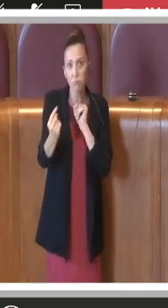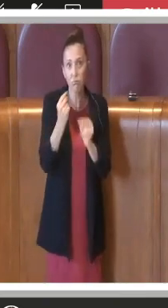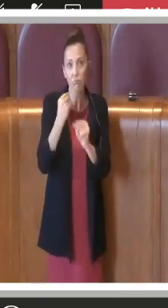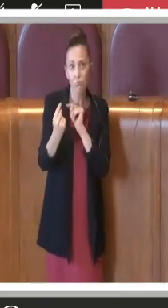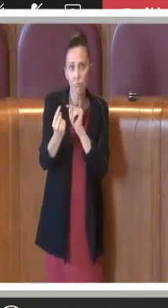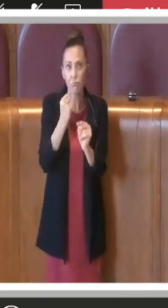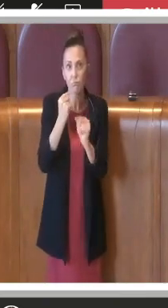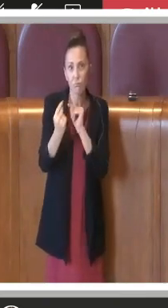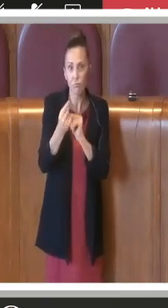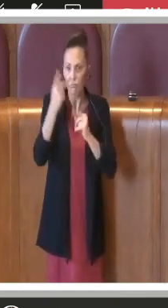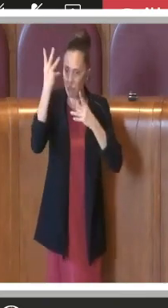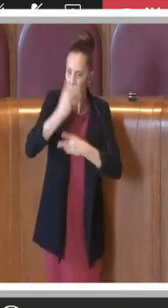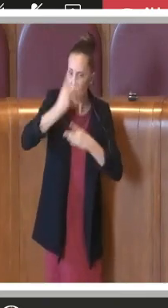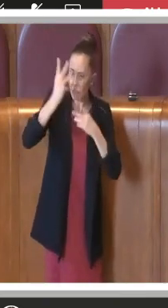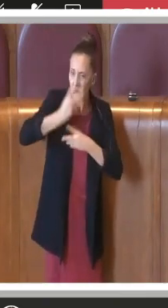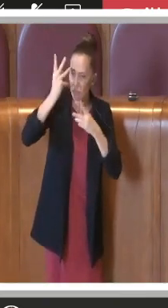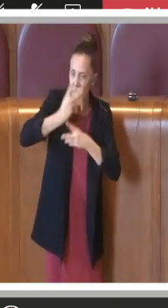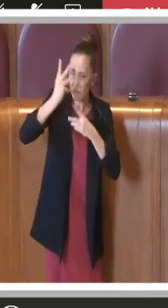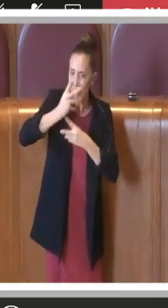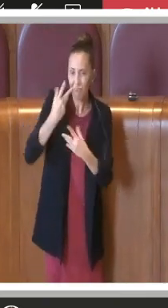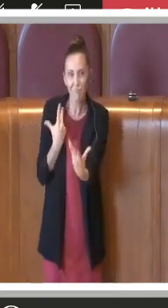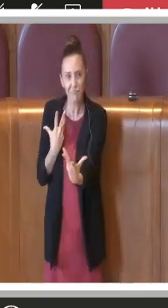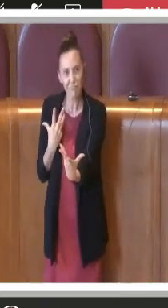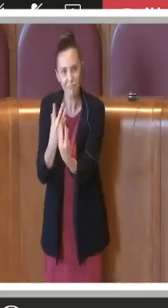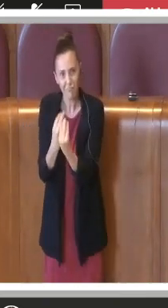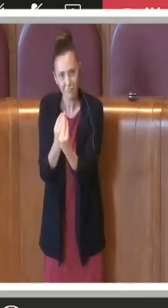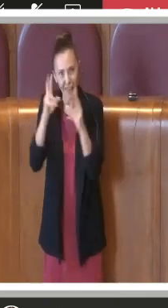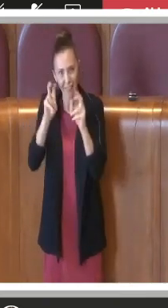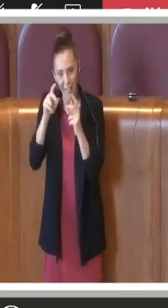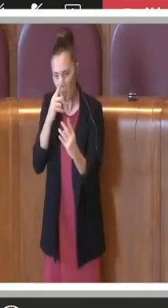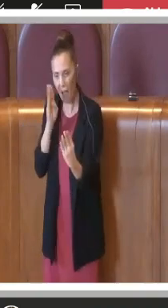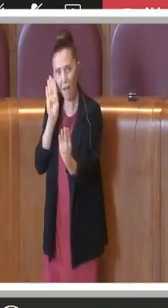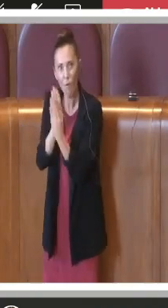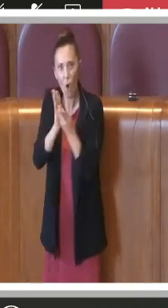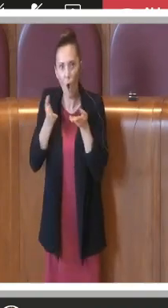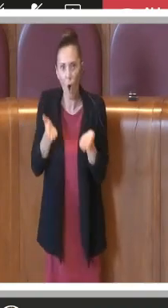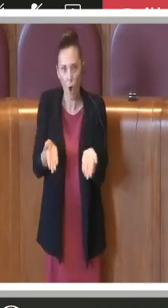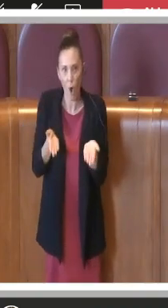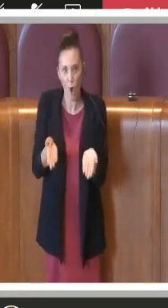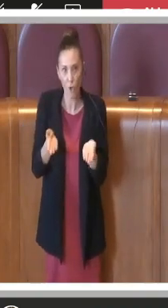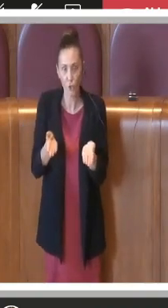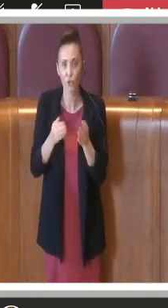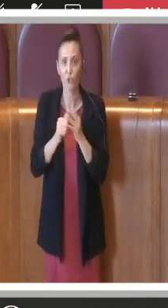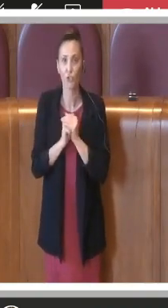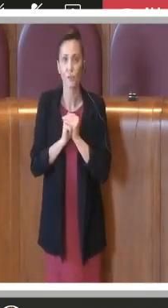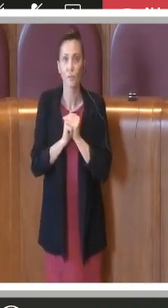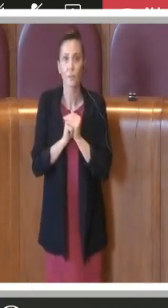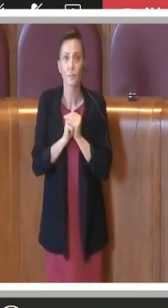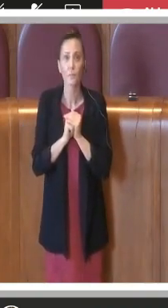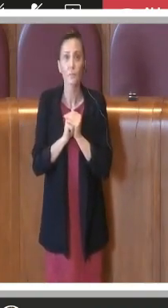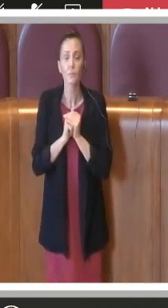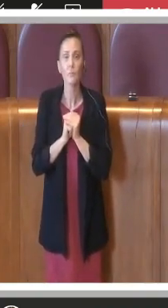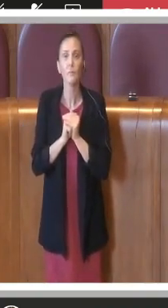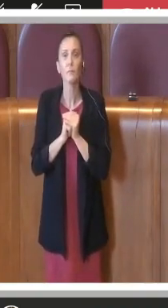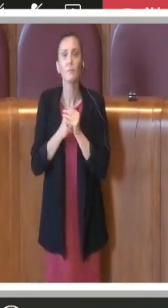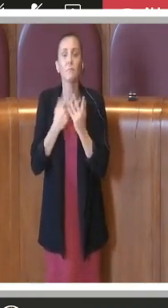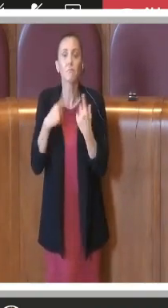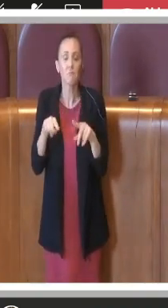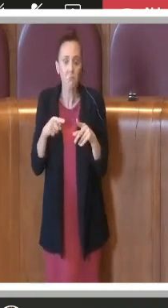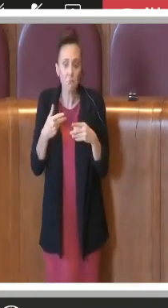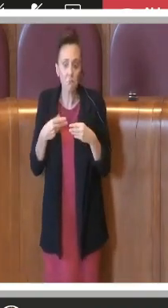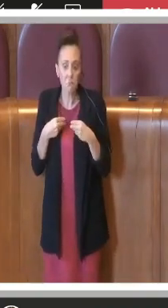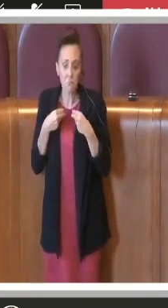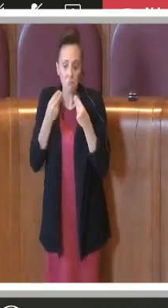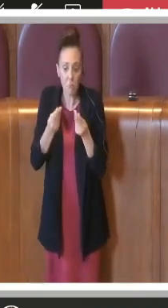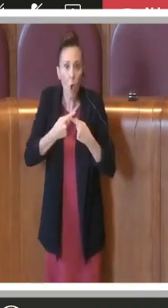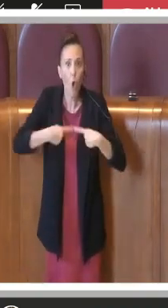poter ragionare sui temi che stiamo affrontando oggi e metteremo a disposizione ovviamente anche